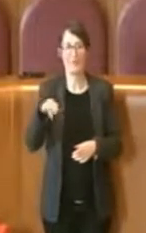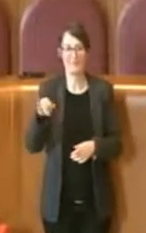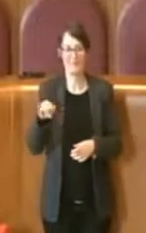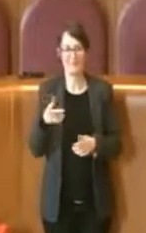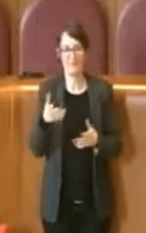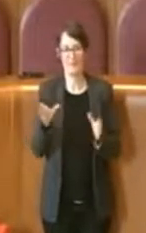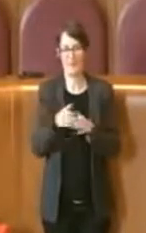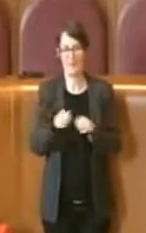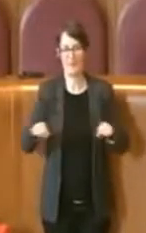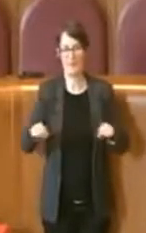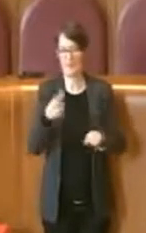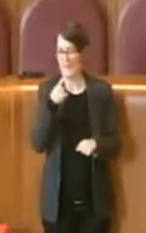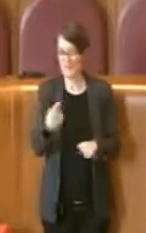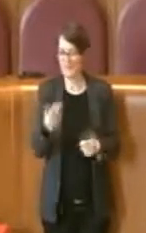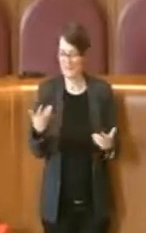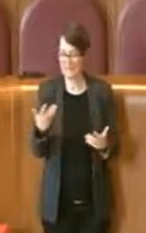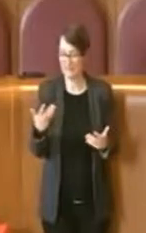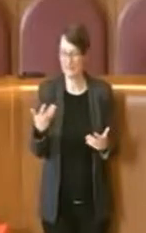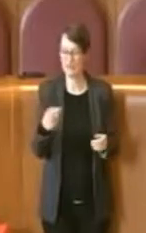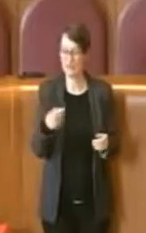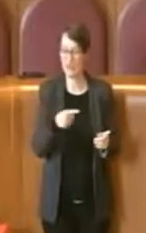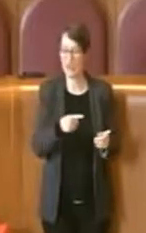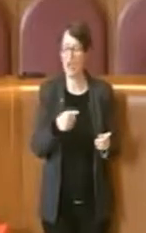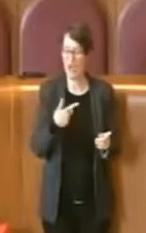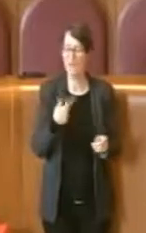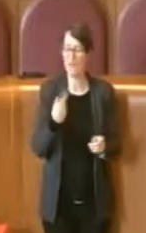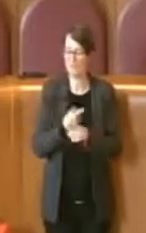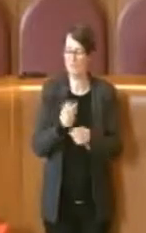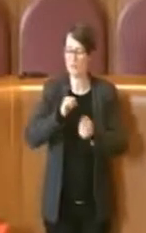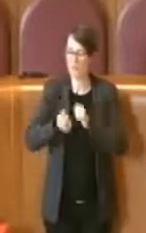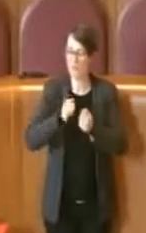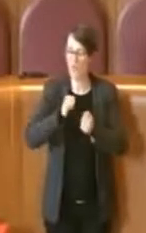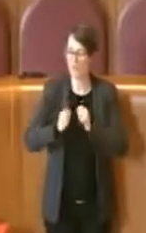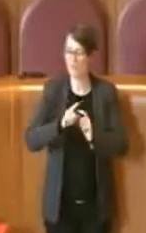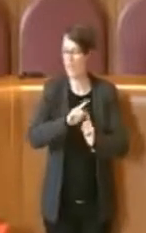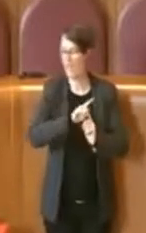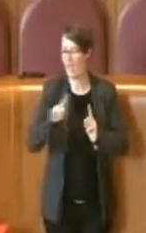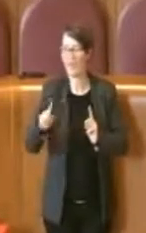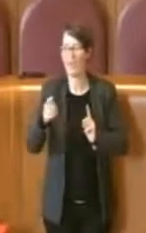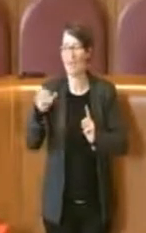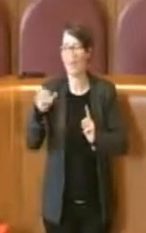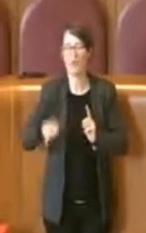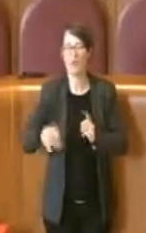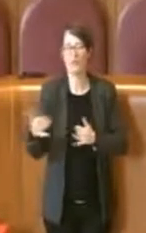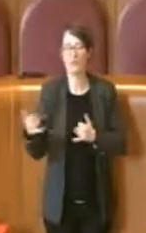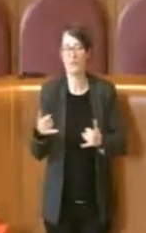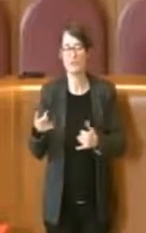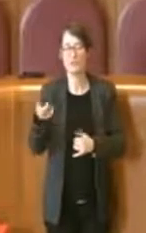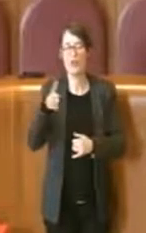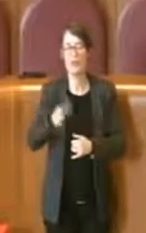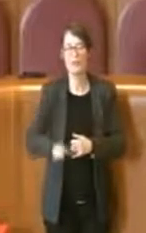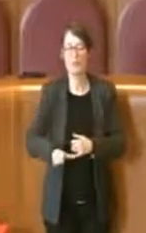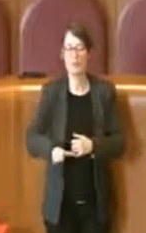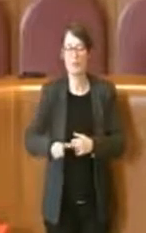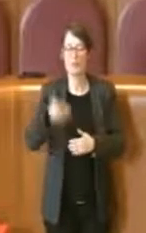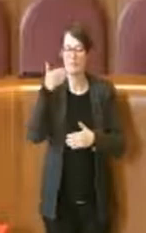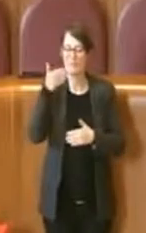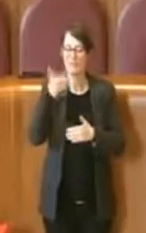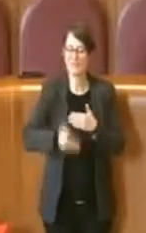che dovremmo fare questa battaglia fino a fine dicembre, perché la scadenza del bilancio è